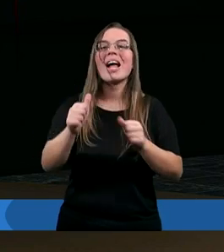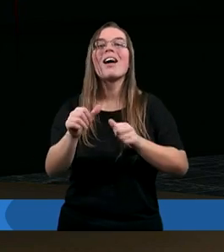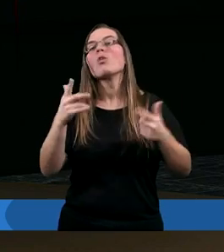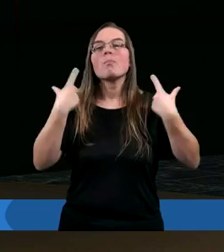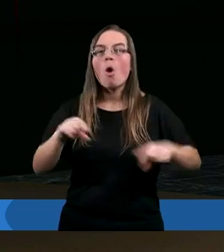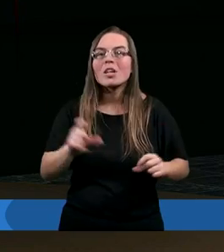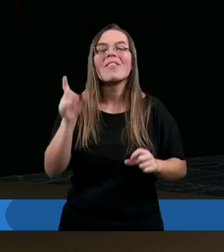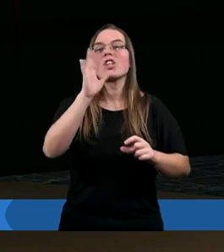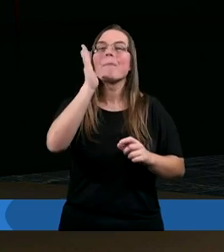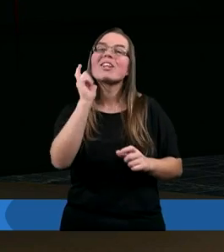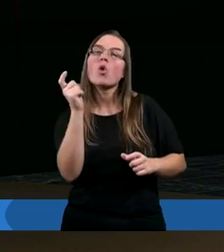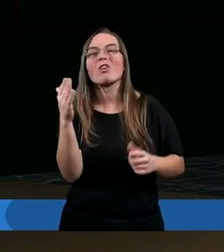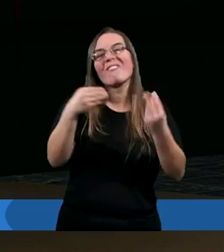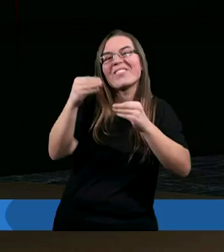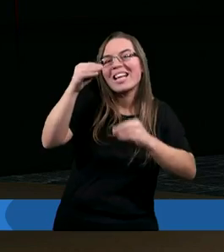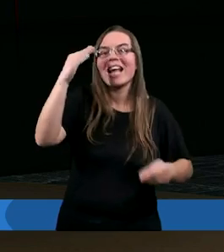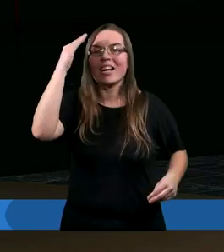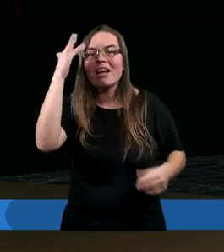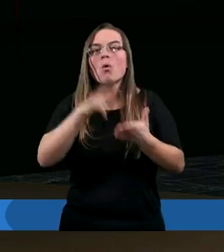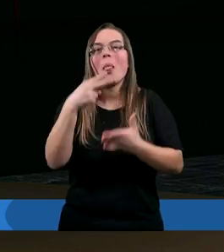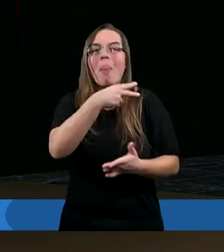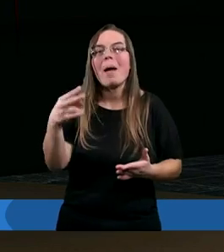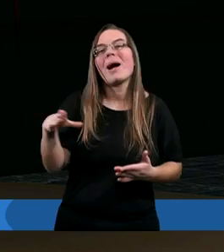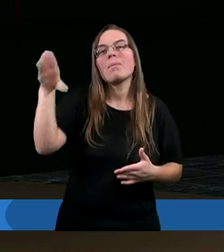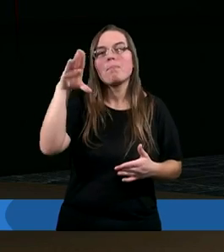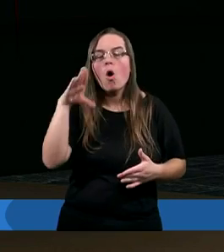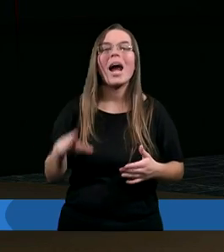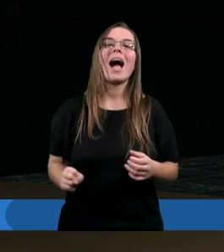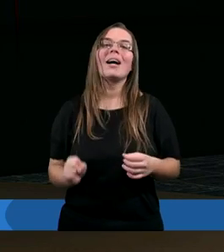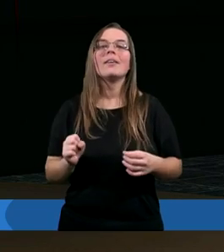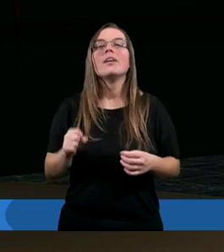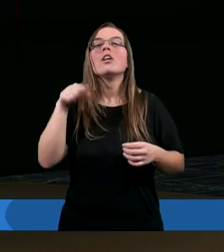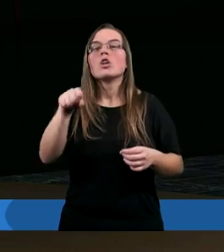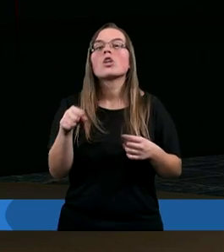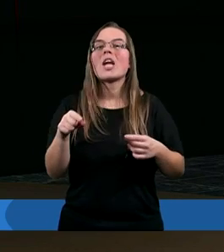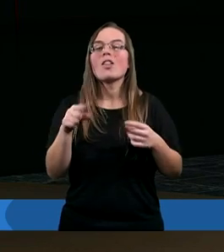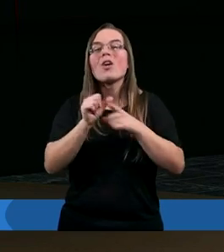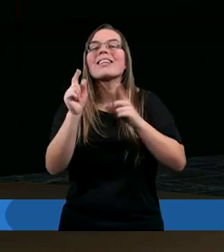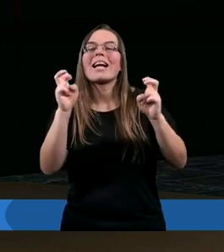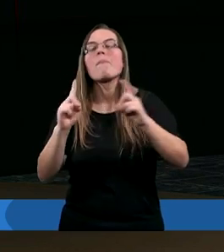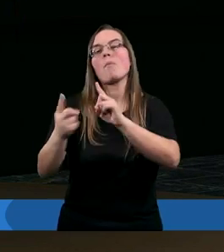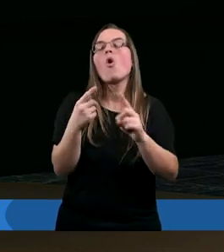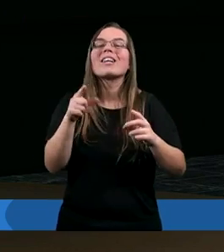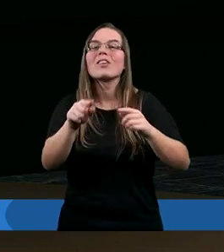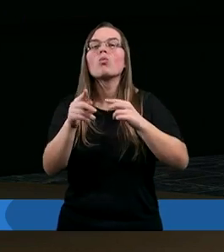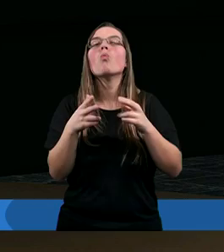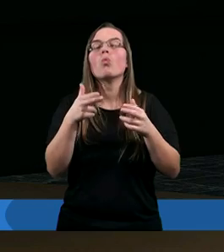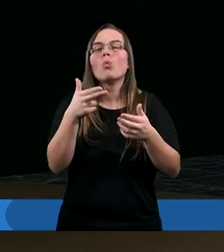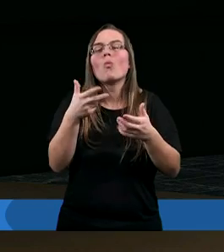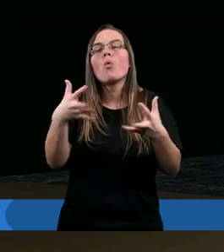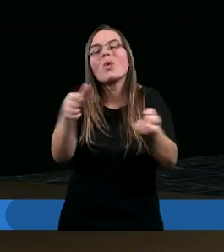będzie coś więcej wiedział na temat Boga, bo myślę, że tu nieprzypadkiem jest jego pochodzenie też ujęte. Dlatego,